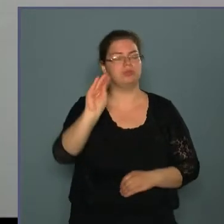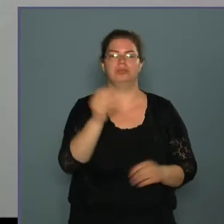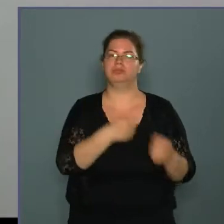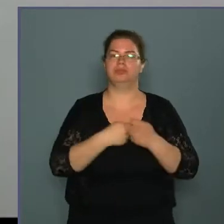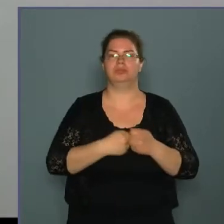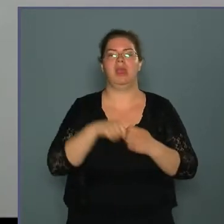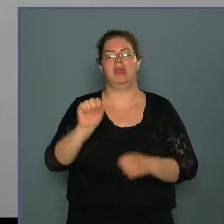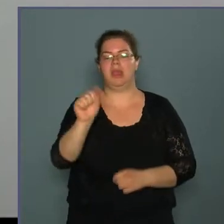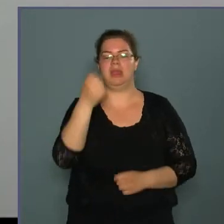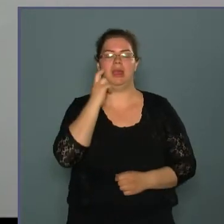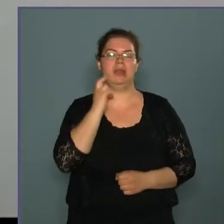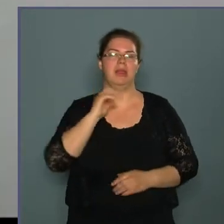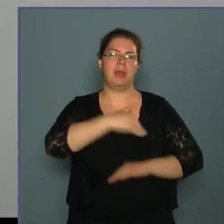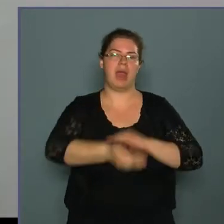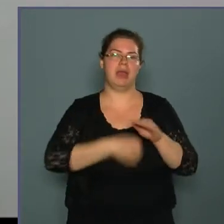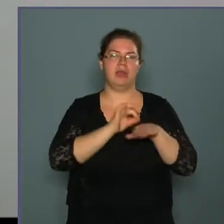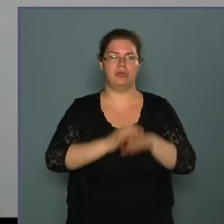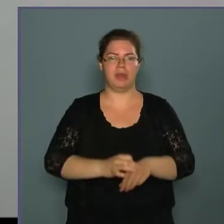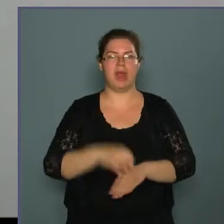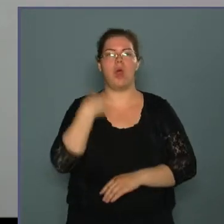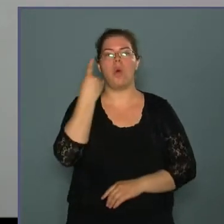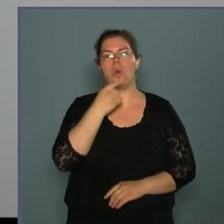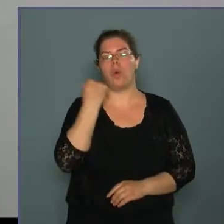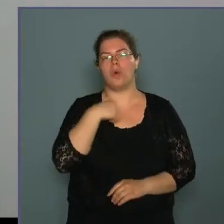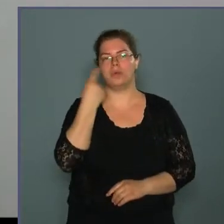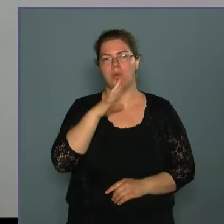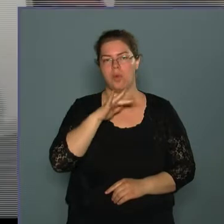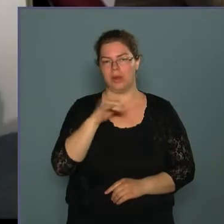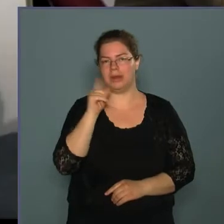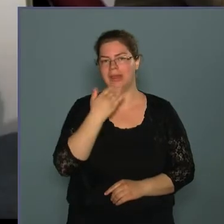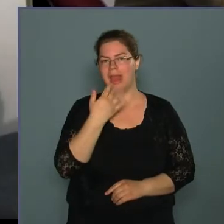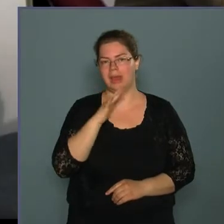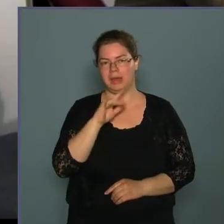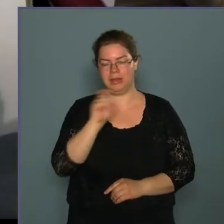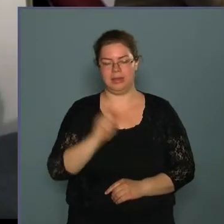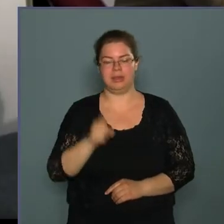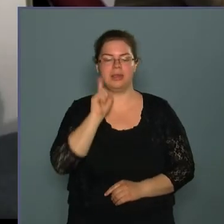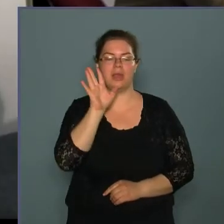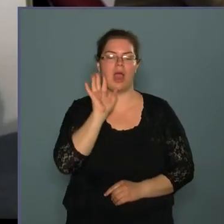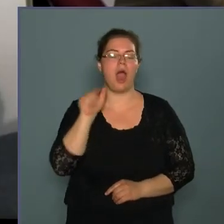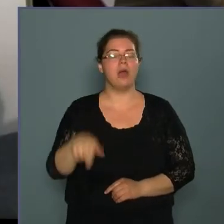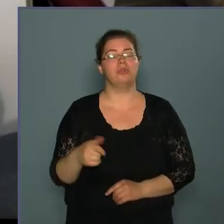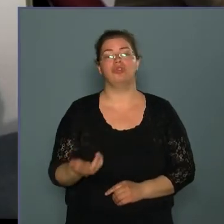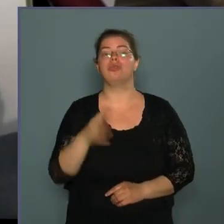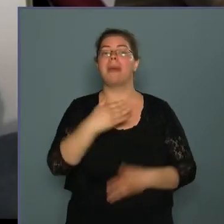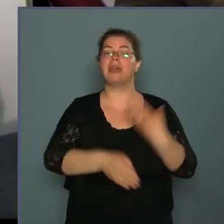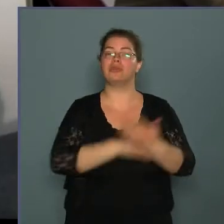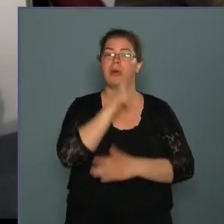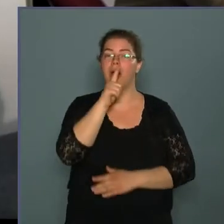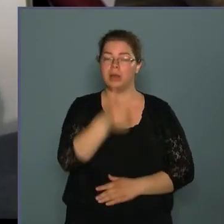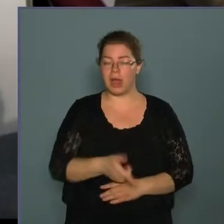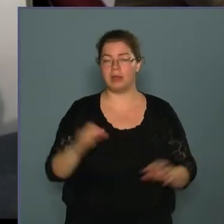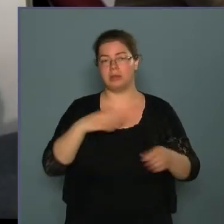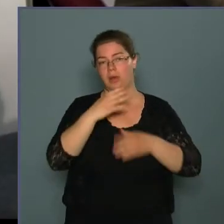az egyik intézményünk helyettes vezetője Odor Terézia, és már májusban egy fórumot fogunk mi is szervezni,